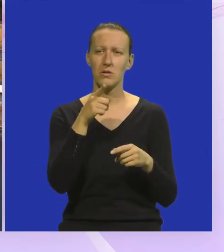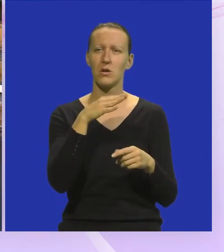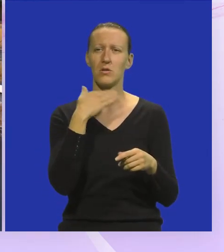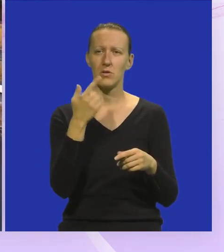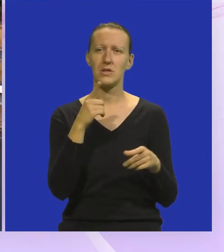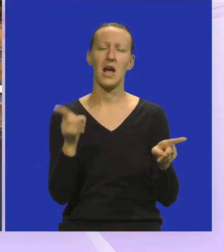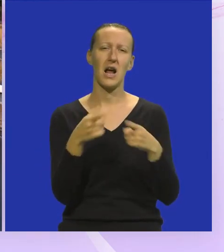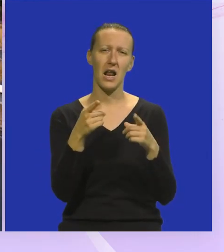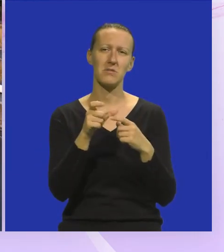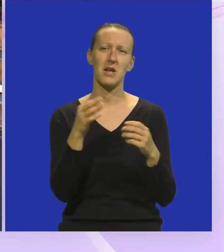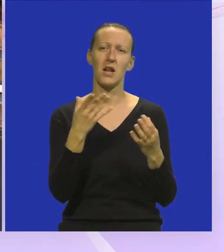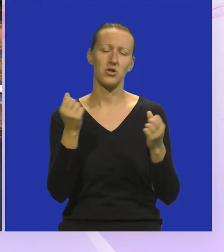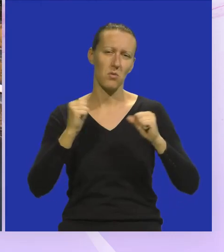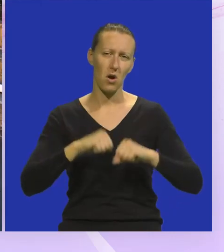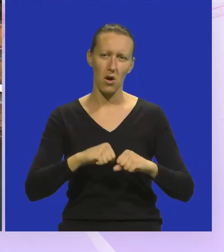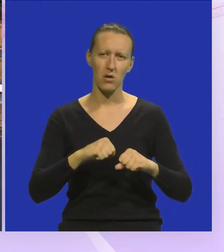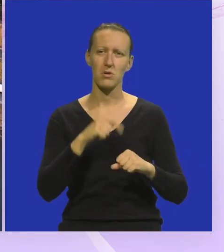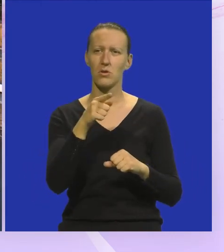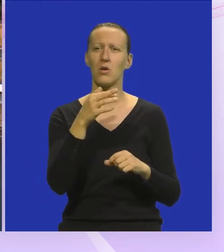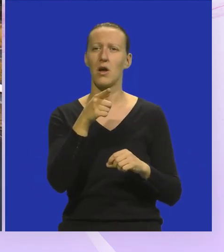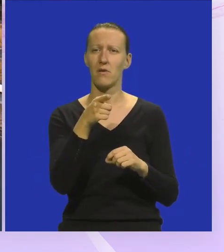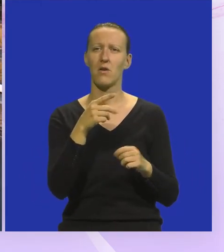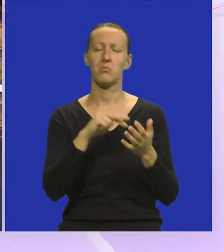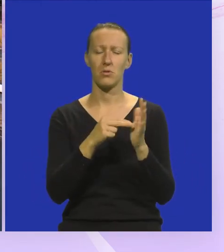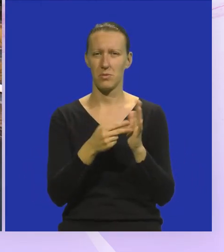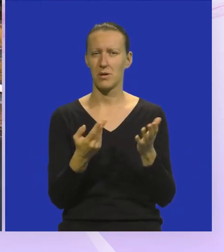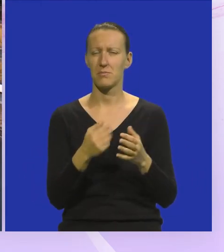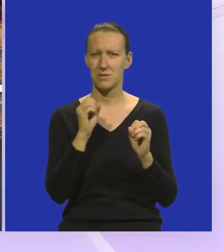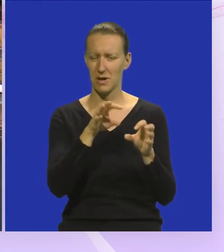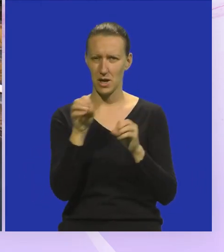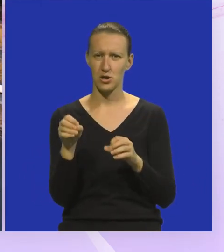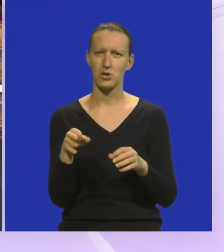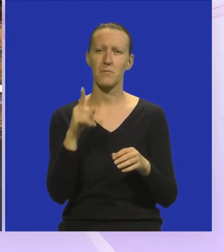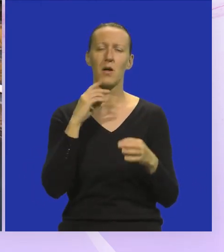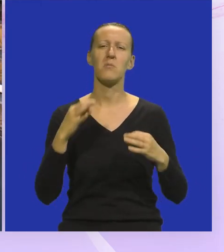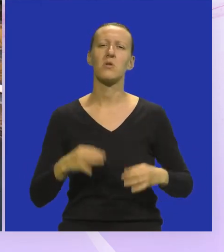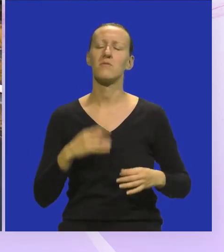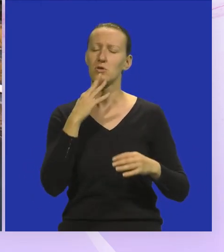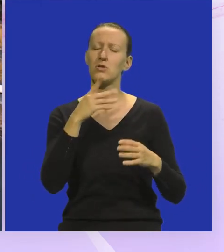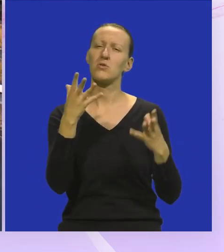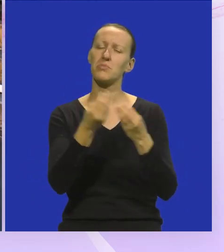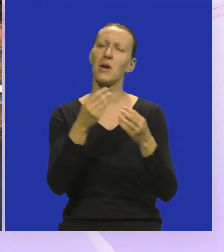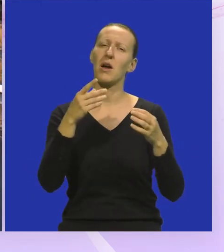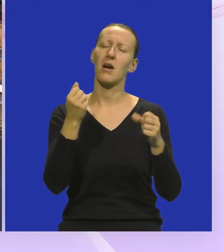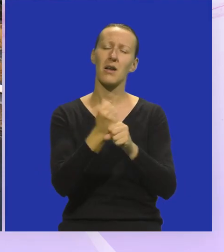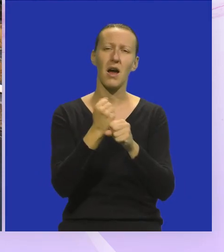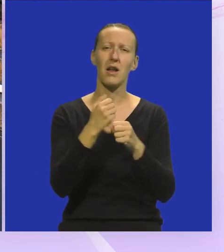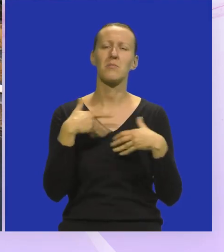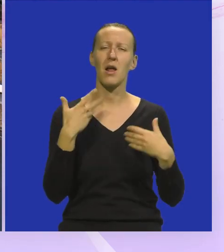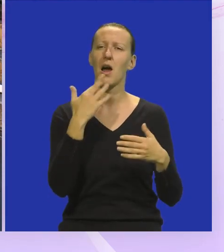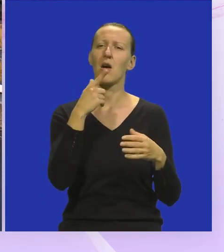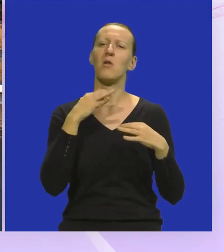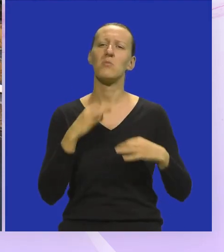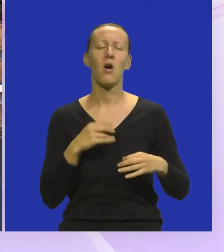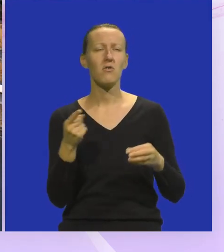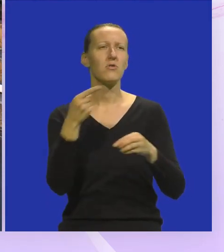dosta catchy glazbu sa nečim ozbiljnima, to su ekološtni problemi Doznali smo od profesora kako je radit sa mladim i talentiranim ljudima Kako je